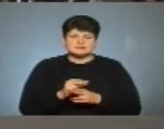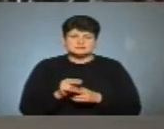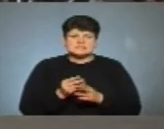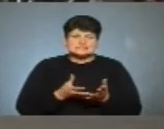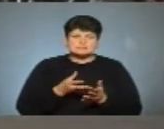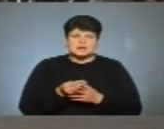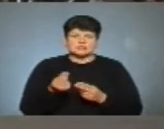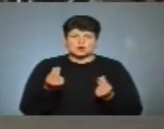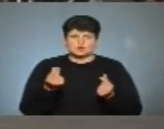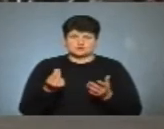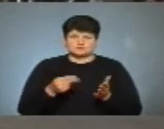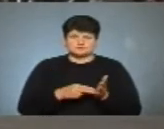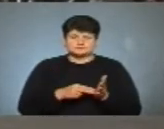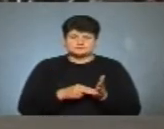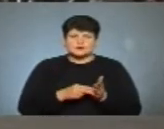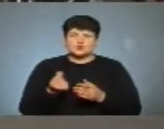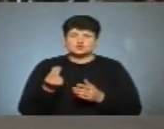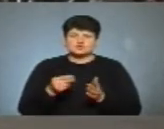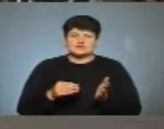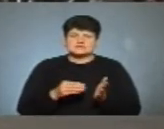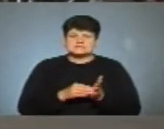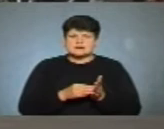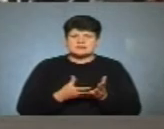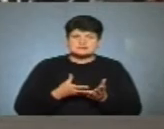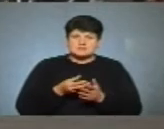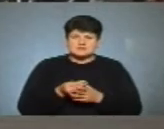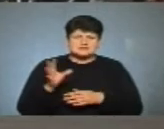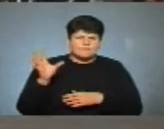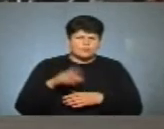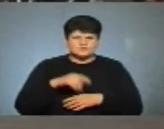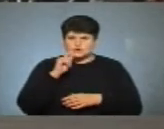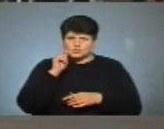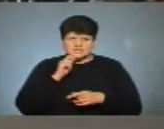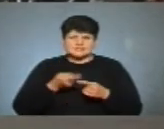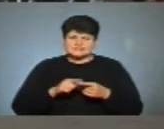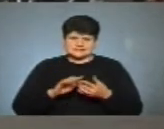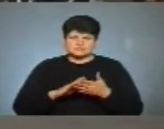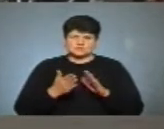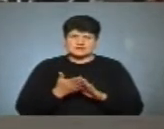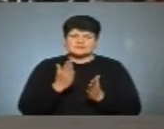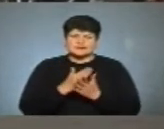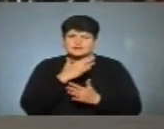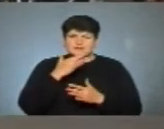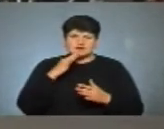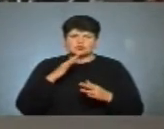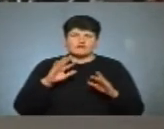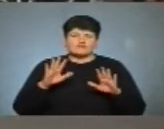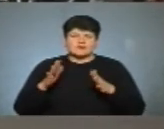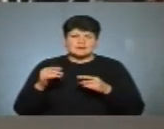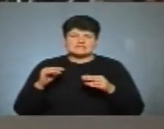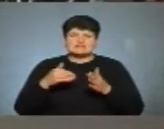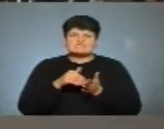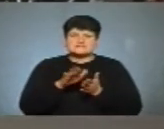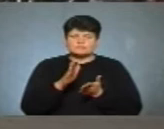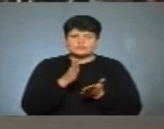грошової застави. Грошова застава сплачувалася, і це по всій Україні така ситуація, дуже багато випадків відмов є, коли